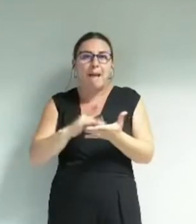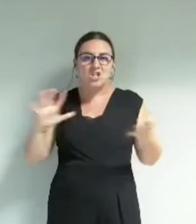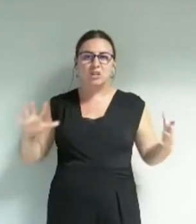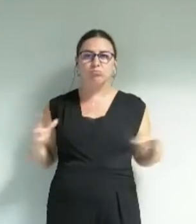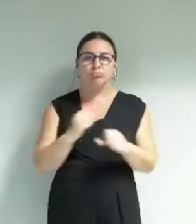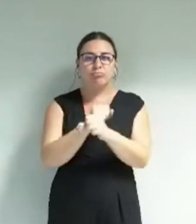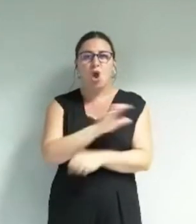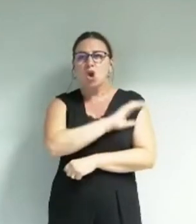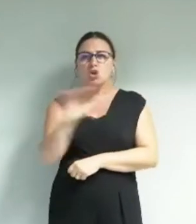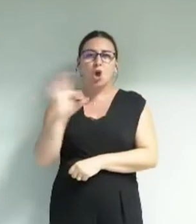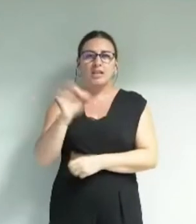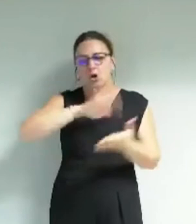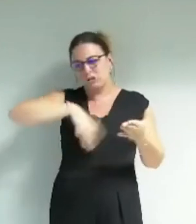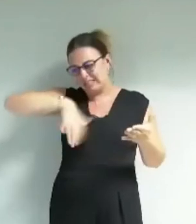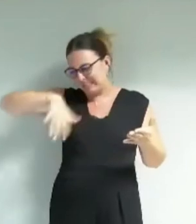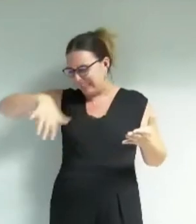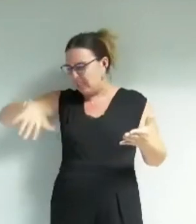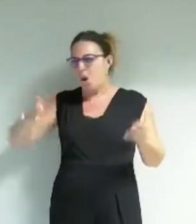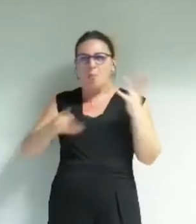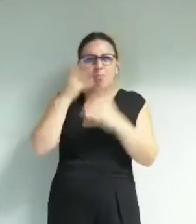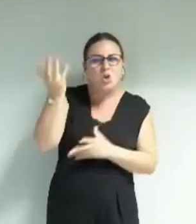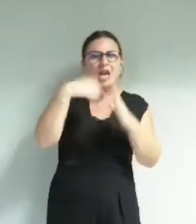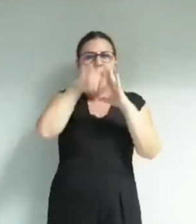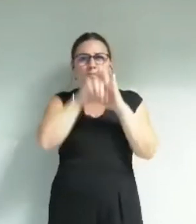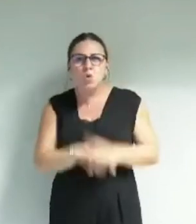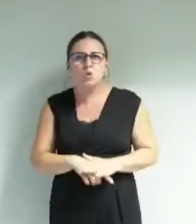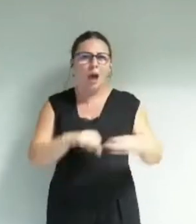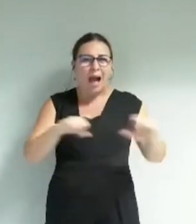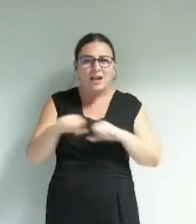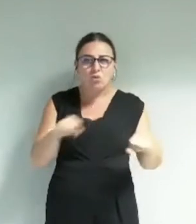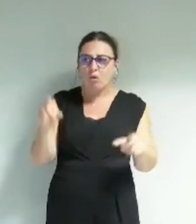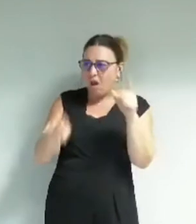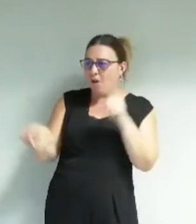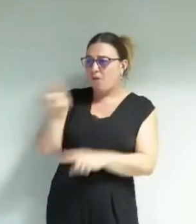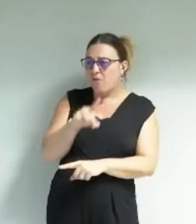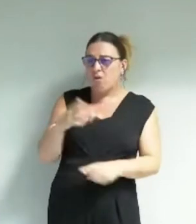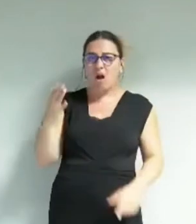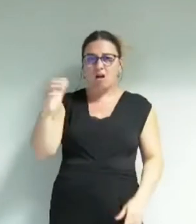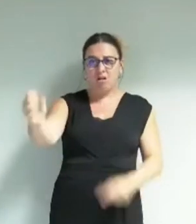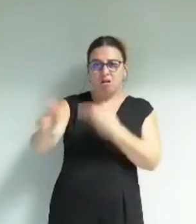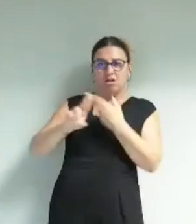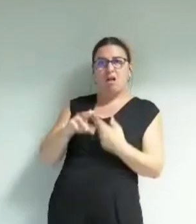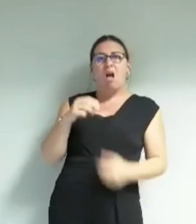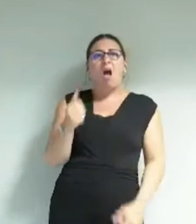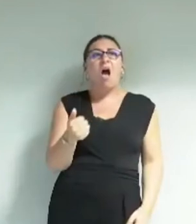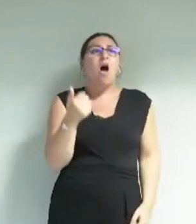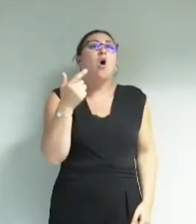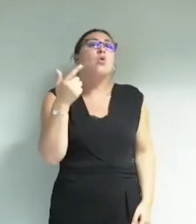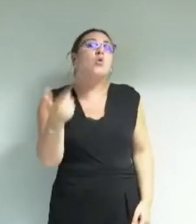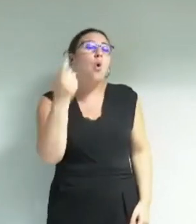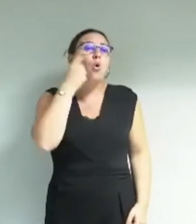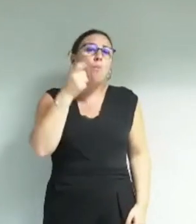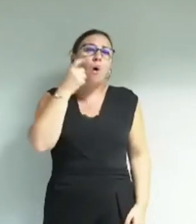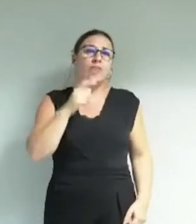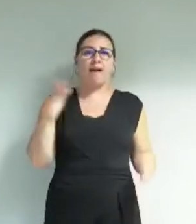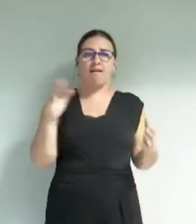150 pages de projet avec des mesures et des actions et parmi vous il est sorti une ou deux mesures un ou deux commentaires